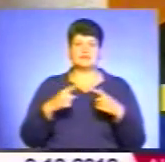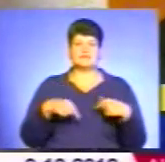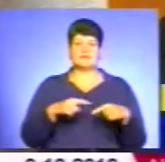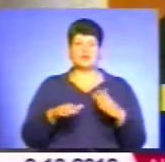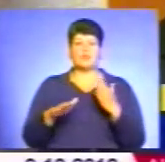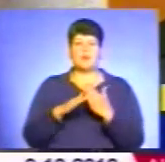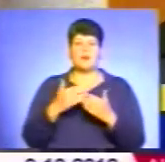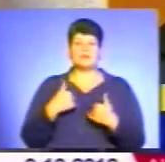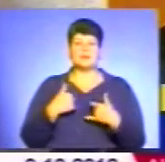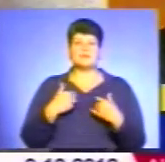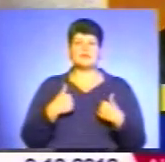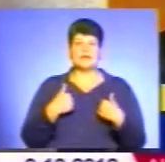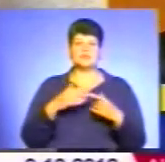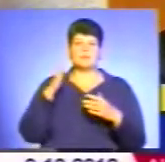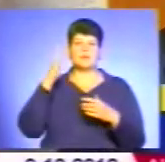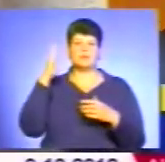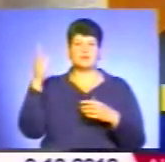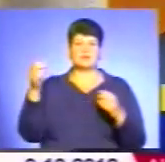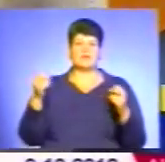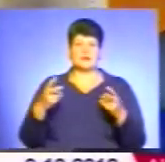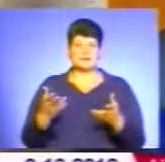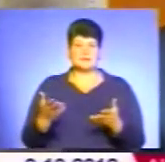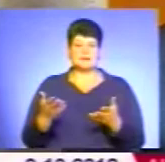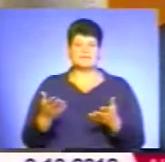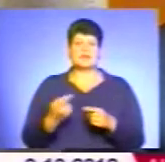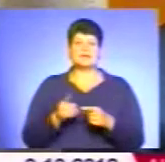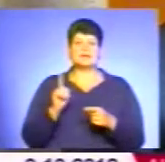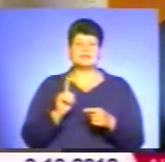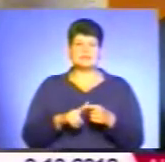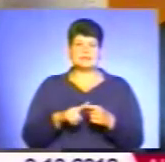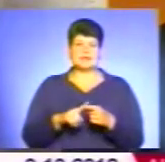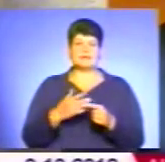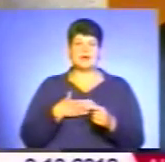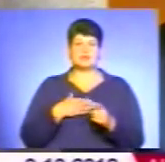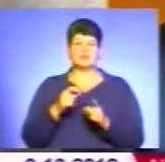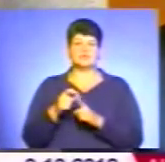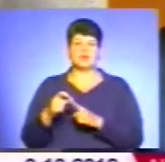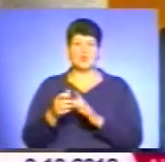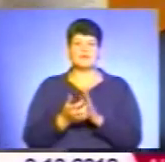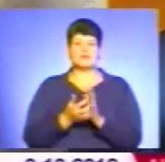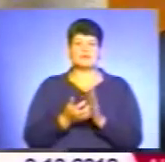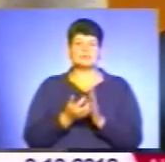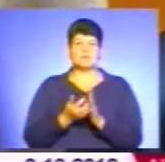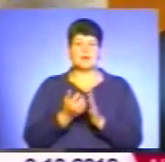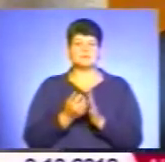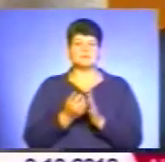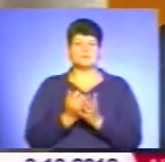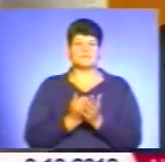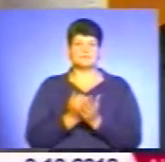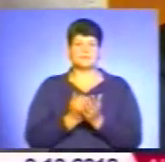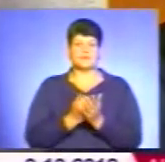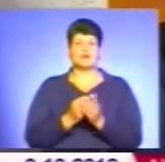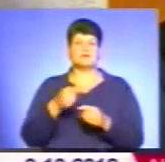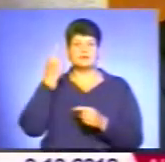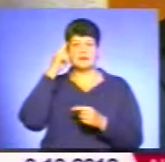нам при нашій майбутній професії. Тобто це і наш словниковий запас, знання